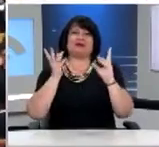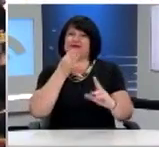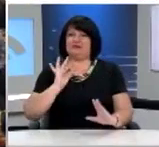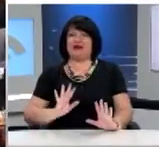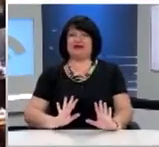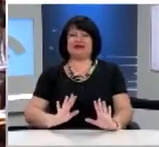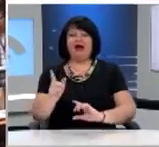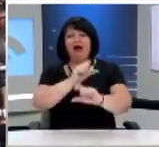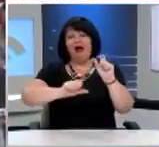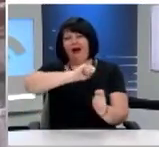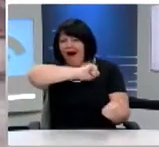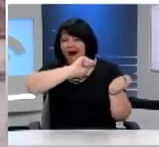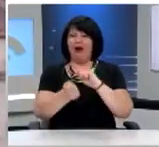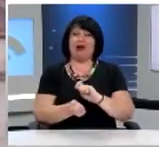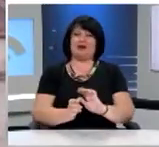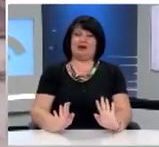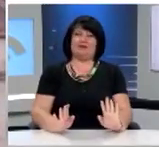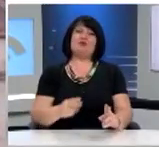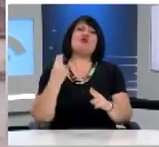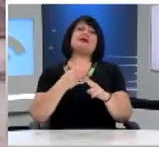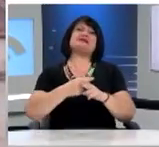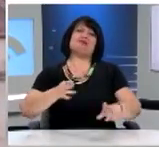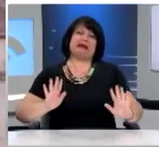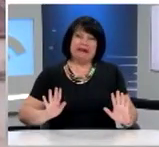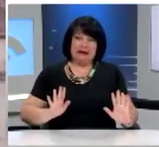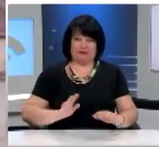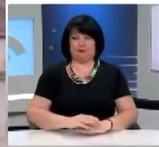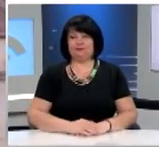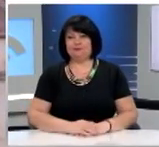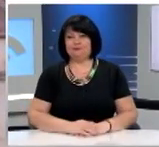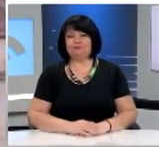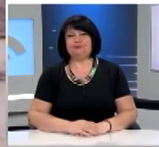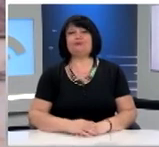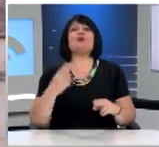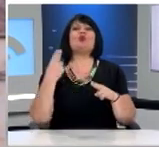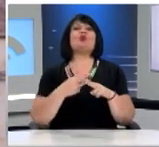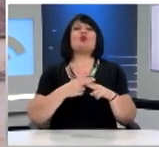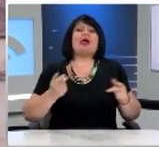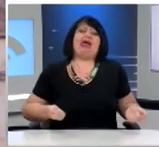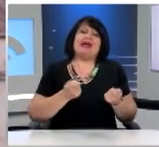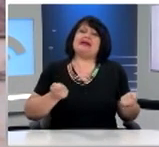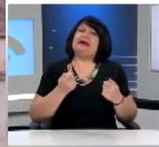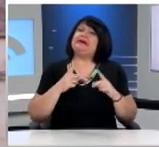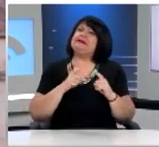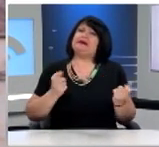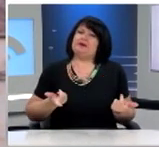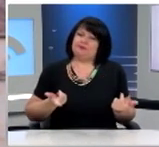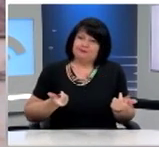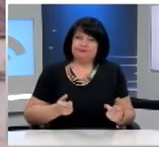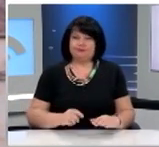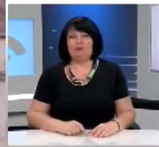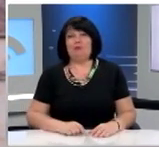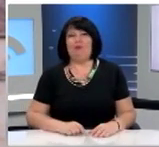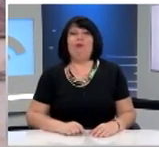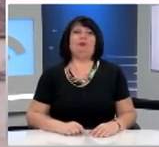παιδιά Οικοδομήθηκε πάνω σε ένα κοσμοϊστορικό γεγονός Στα